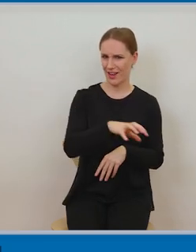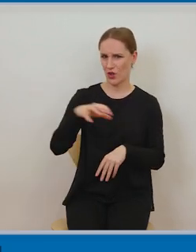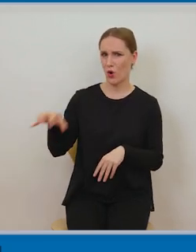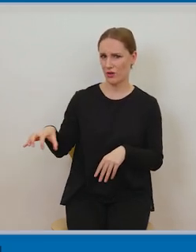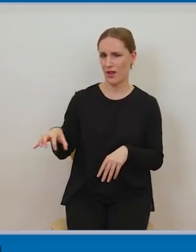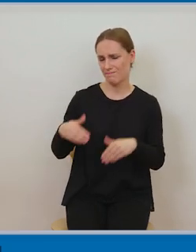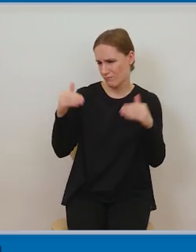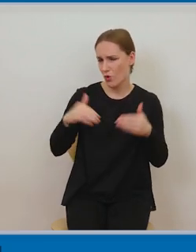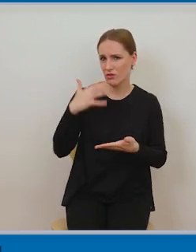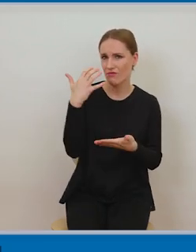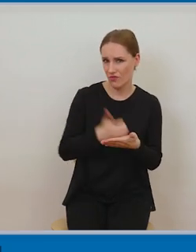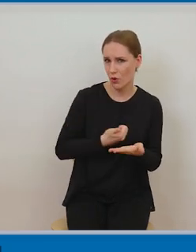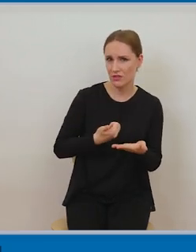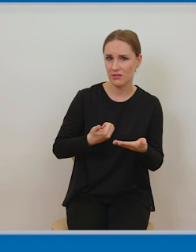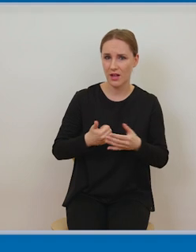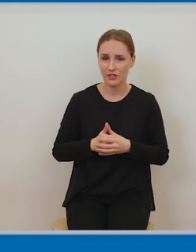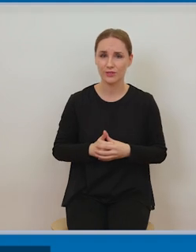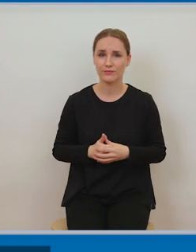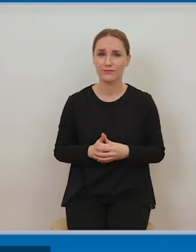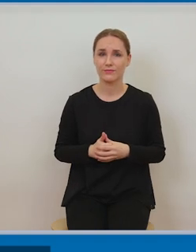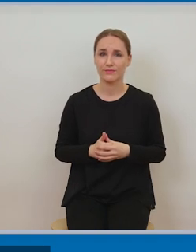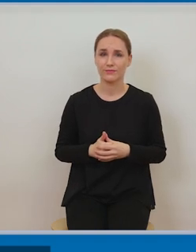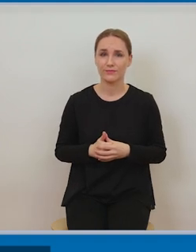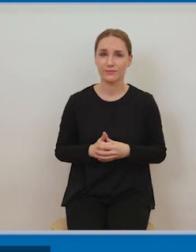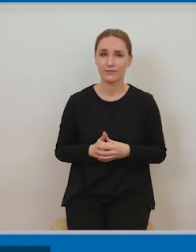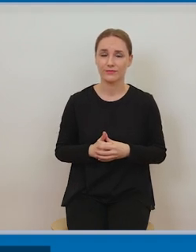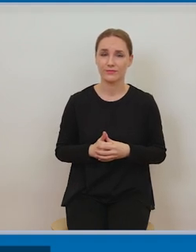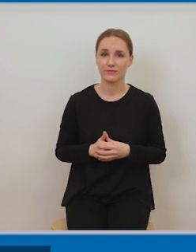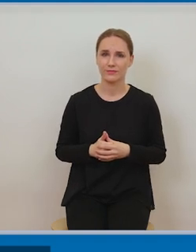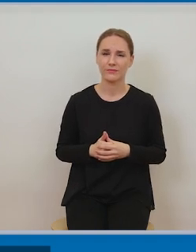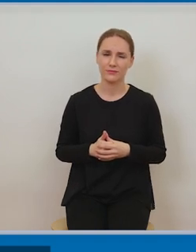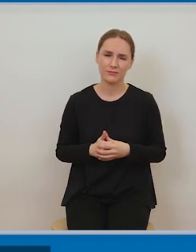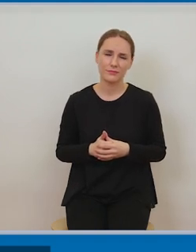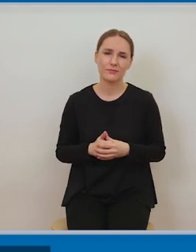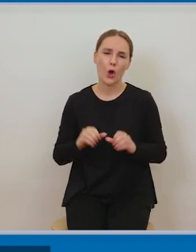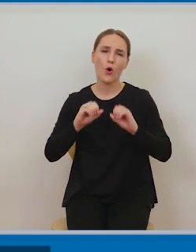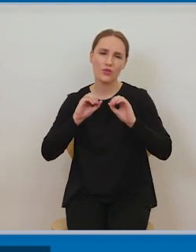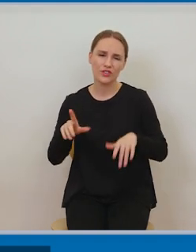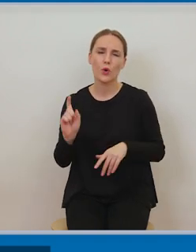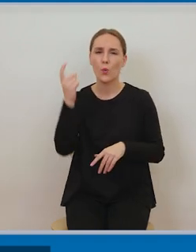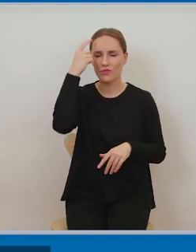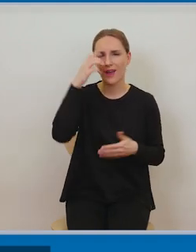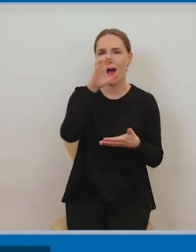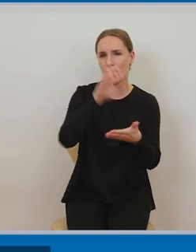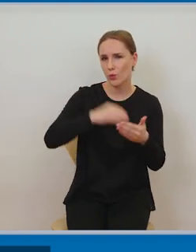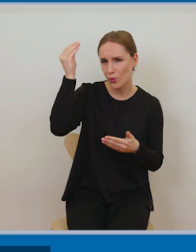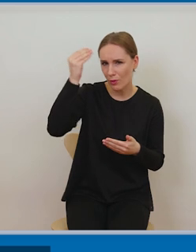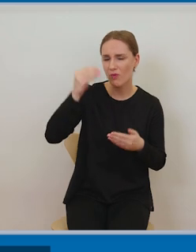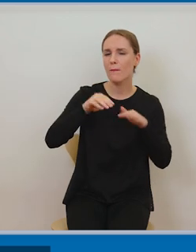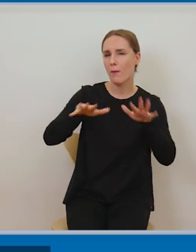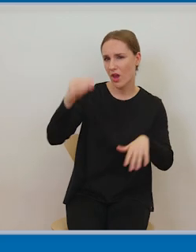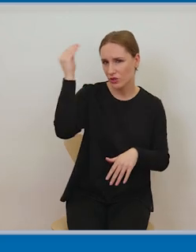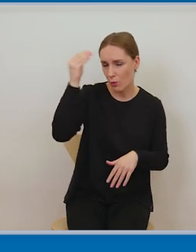mogą potencjalnie być wykorzystywane. Najczęściej oczywiście są to artykuły naukowe, popularnonaukowe, podręczniki,